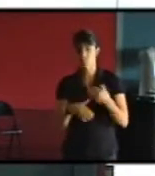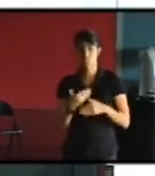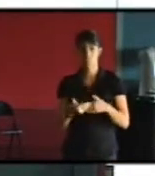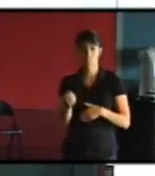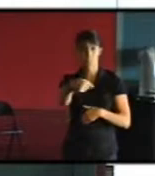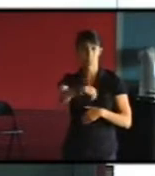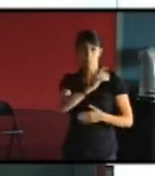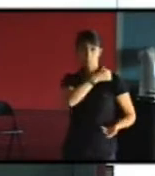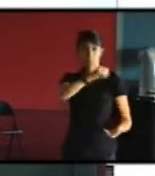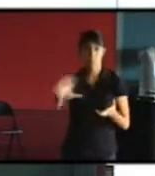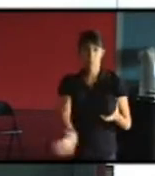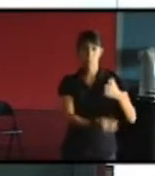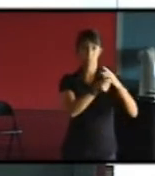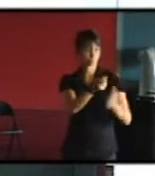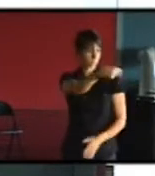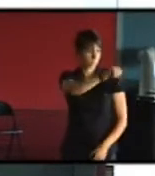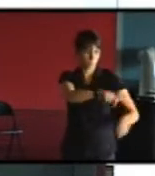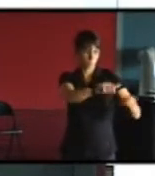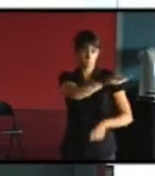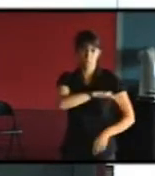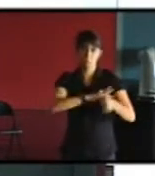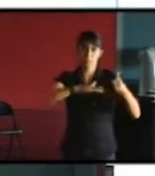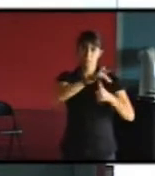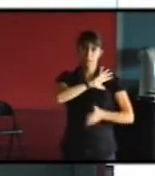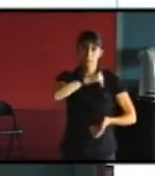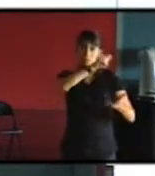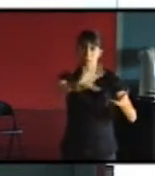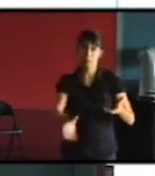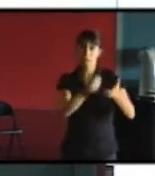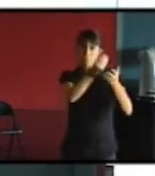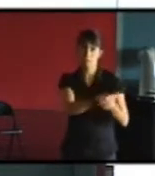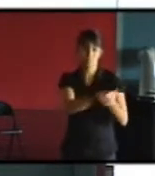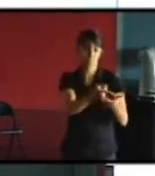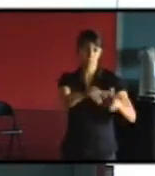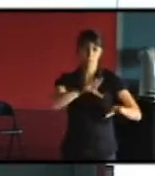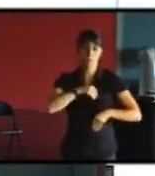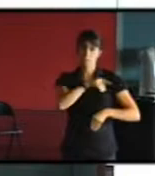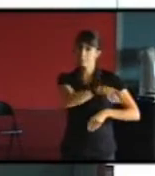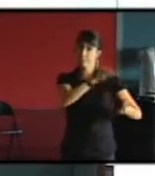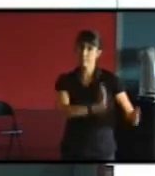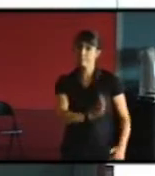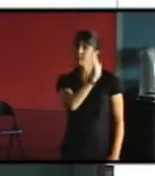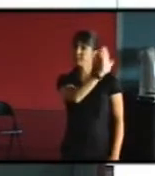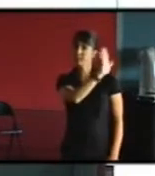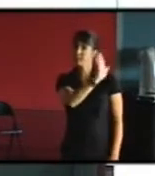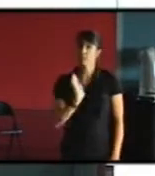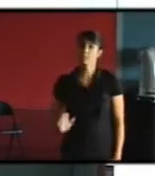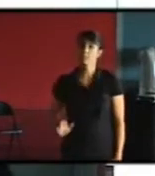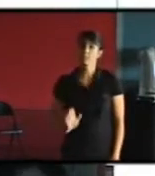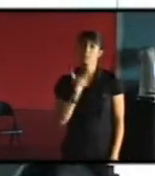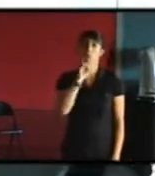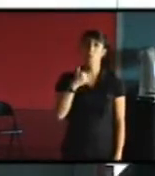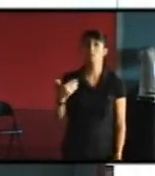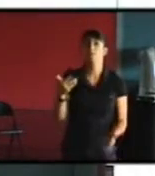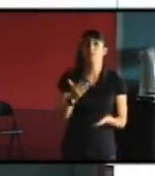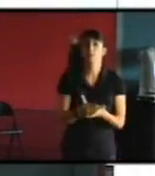patrimoine comme un des états à un moment donné de ce patrimoine et donc voilà c'est juste pour dire que c